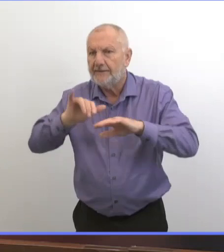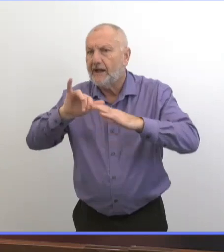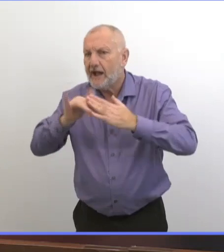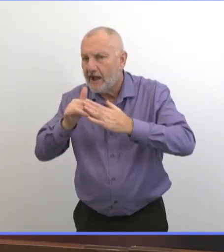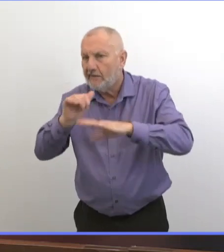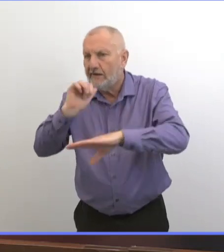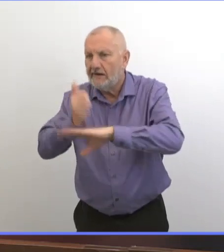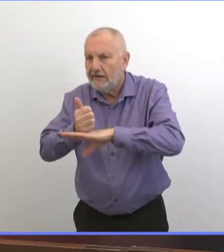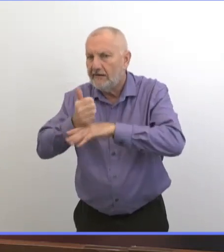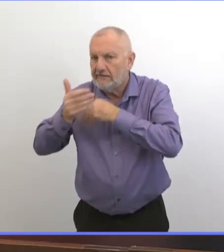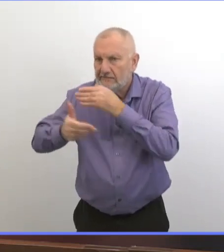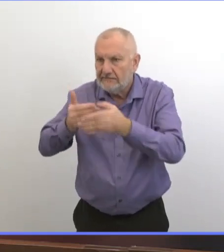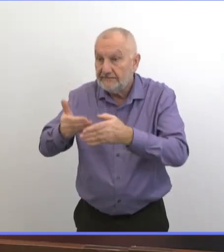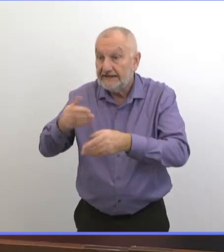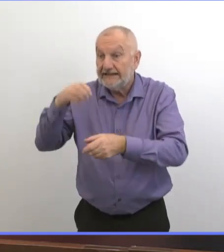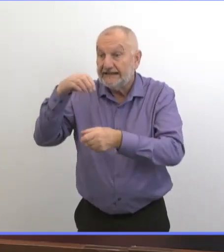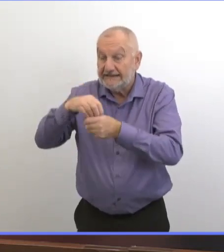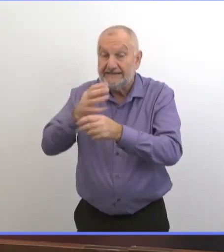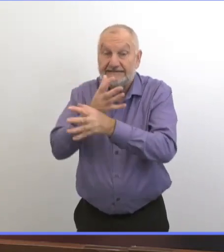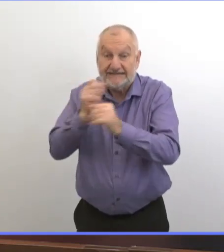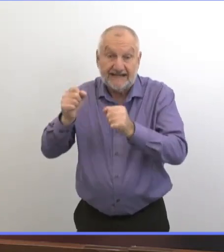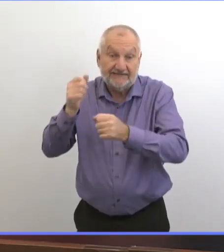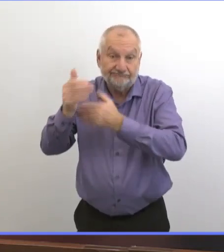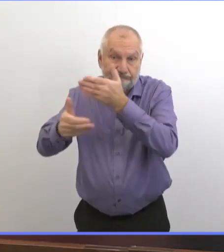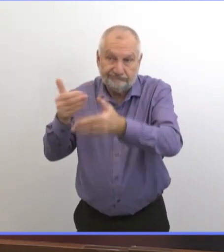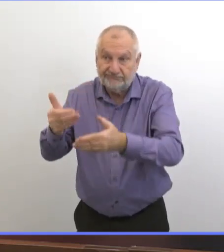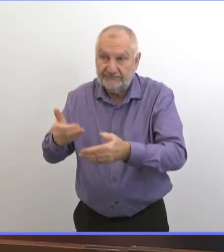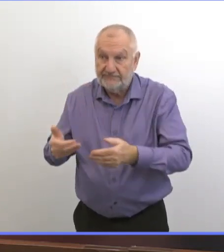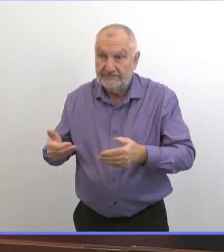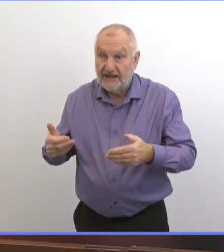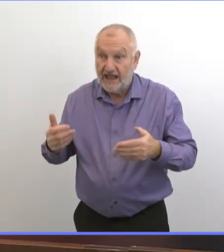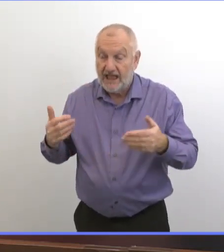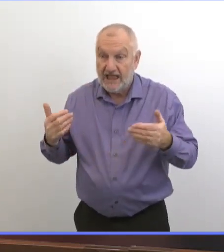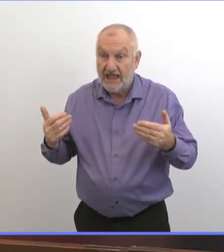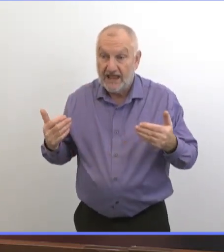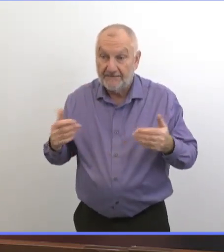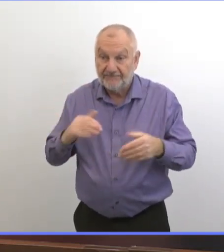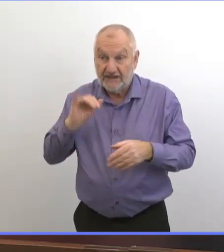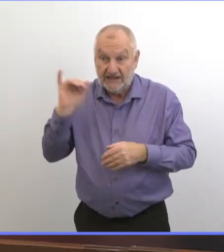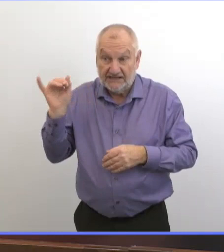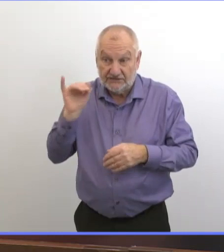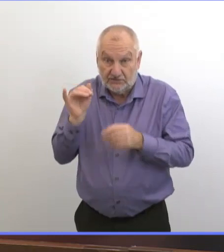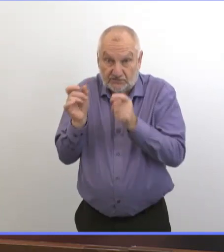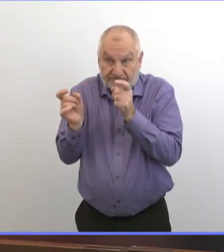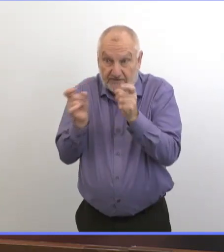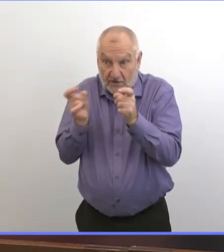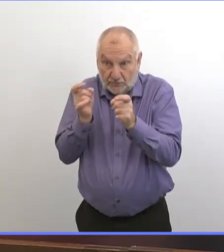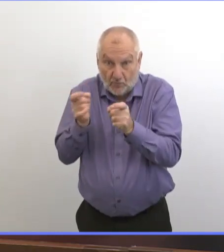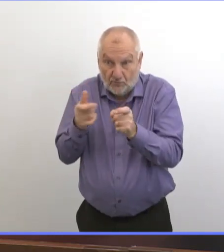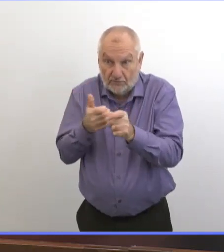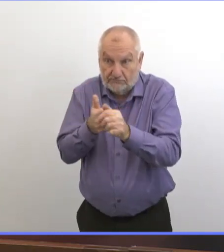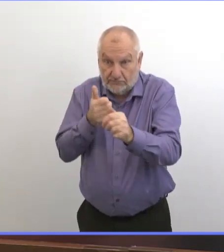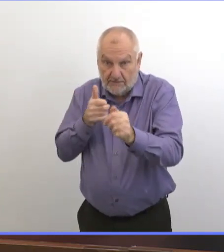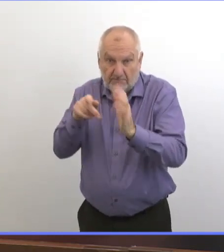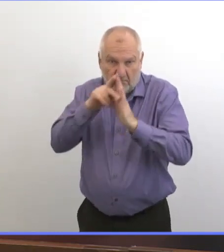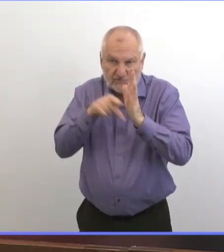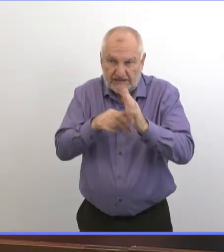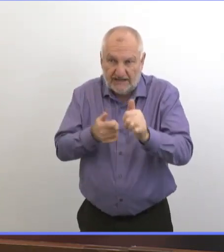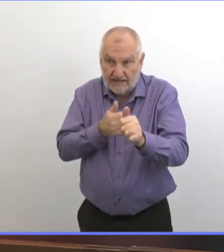Il y a beaucoup de mécanismes sécuritaires en place. Il y a beaucoup de prévention et de contrôle